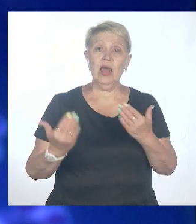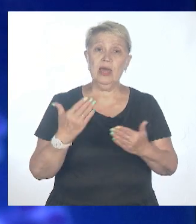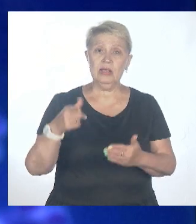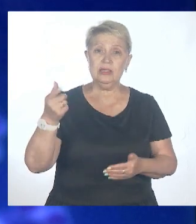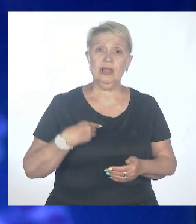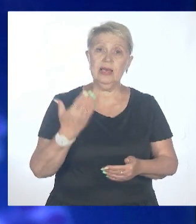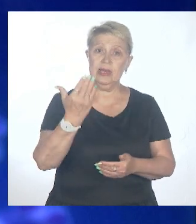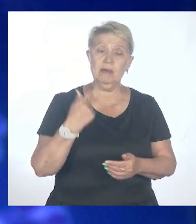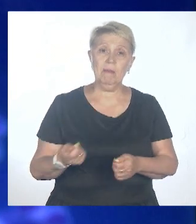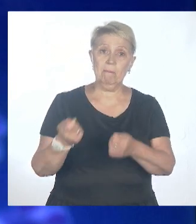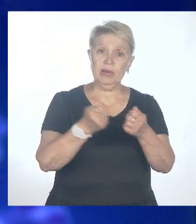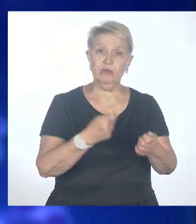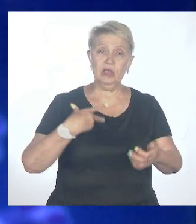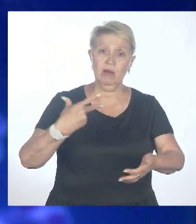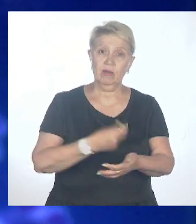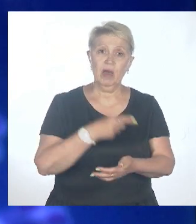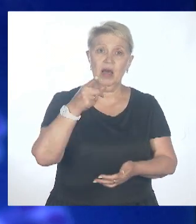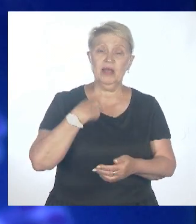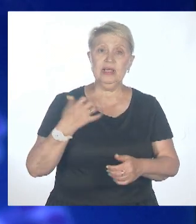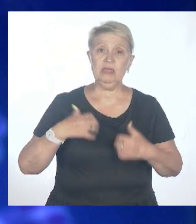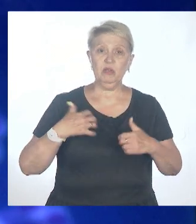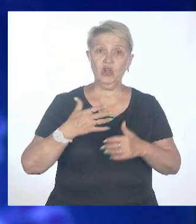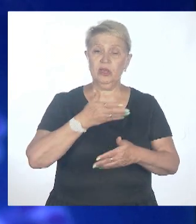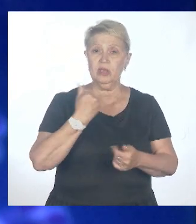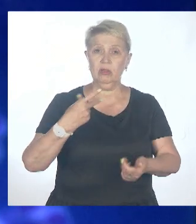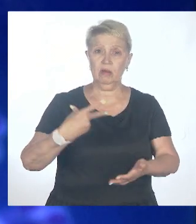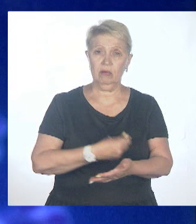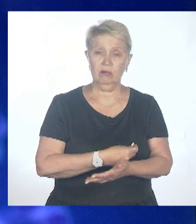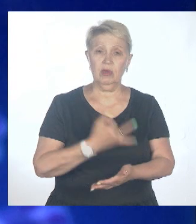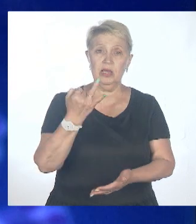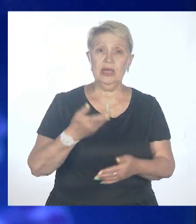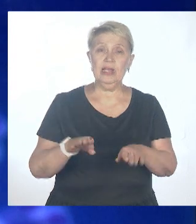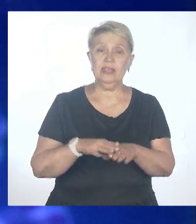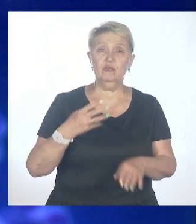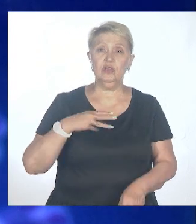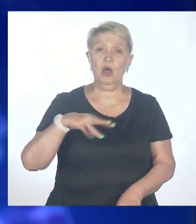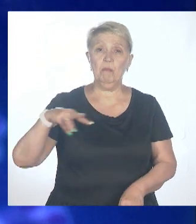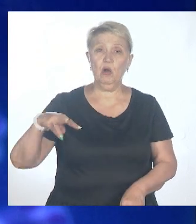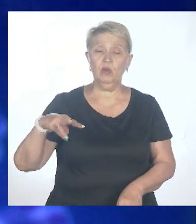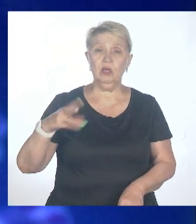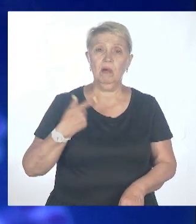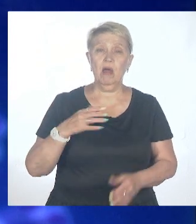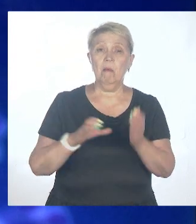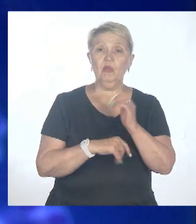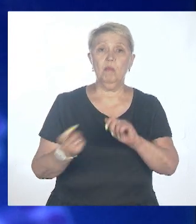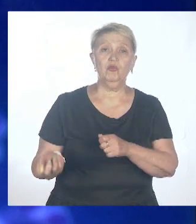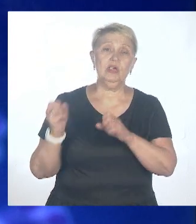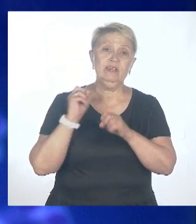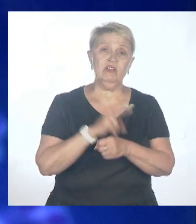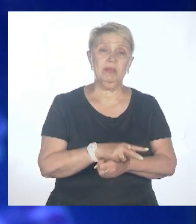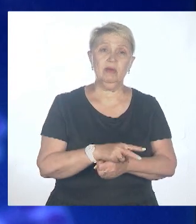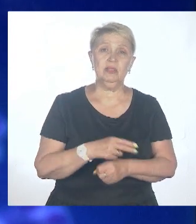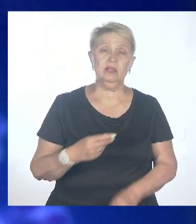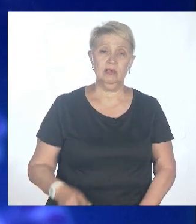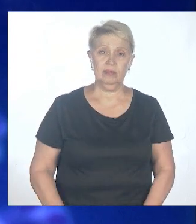спешат прививаться. И зачастую получается так, что те миллионы доз, которые туда поставляют, они в итоге выбрасываются. Вот сейчас с коронавирусными именно